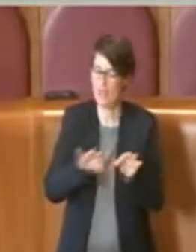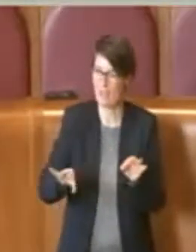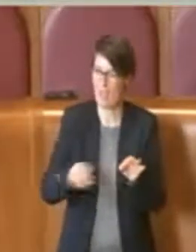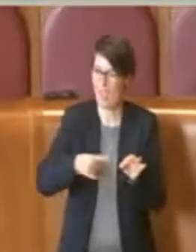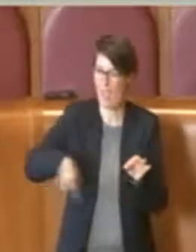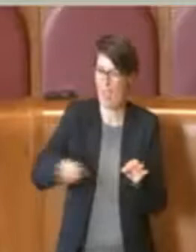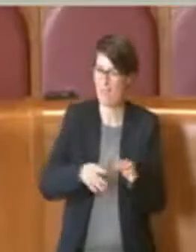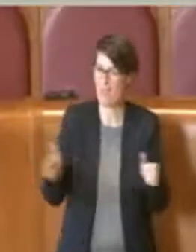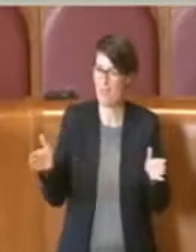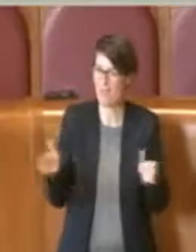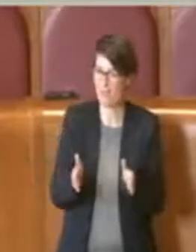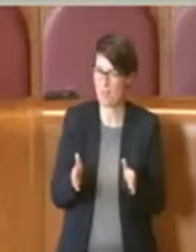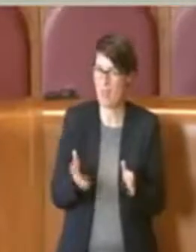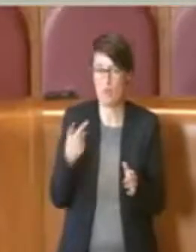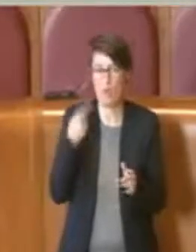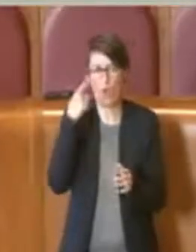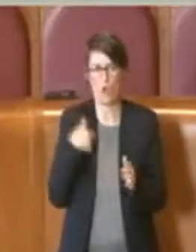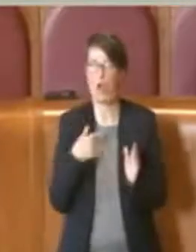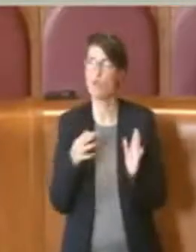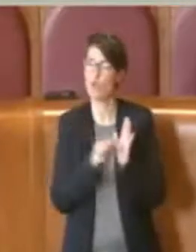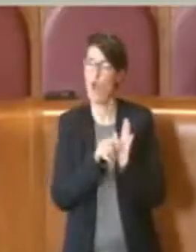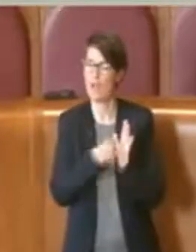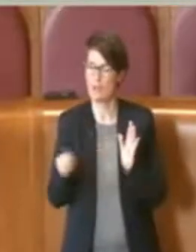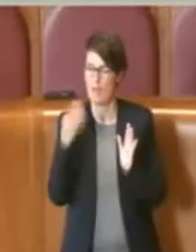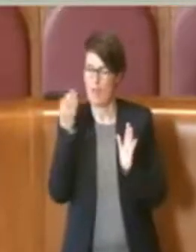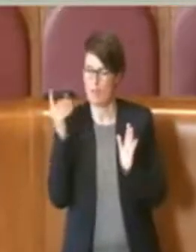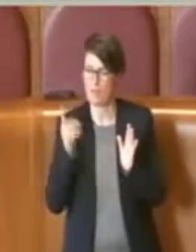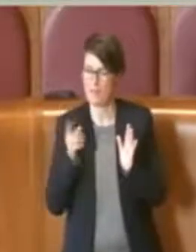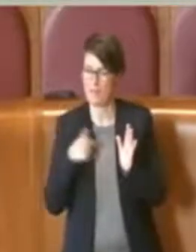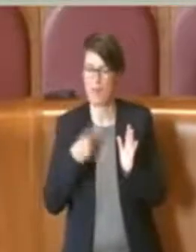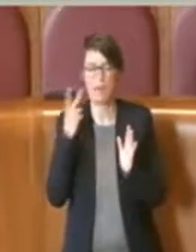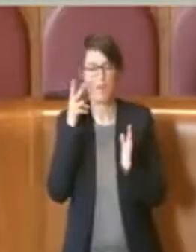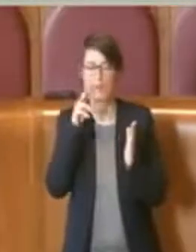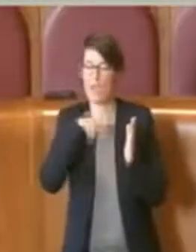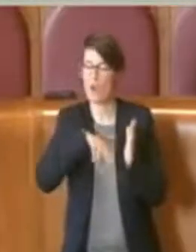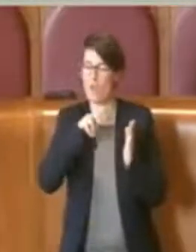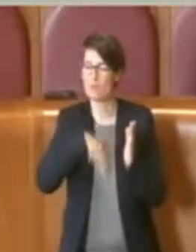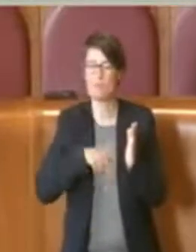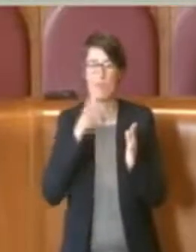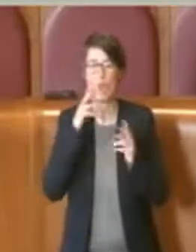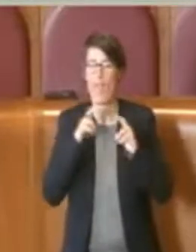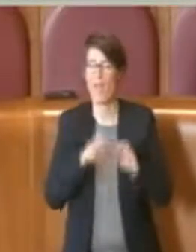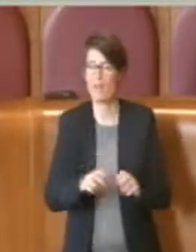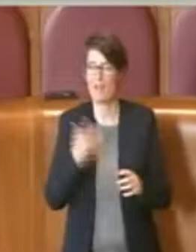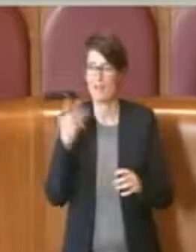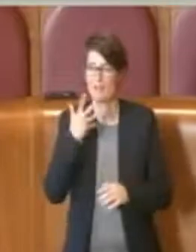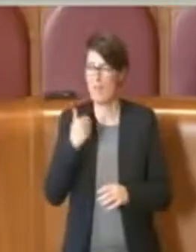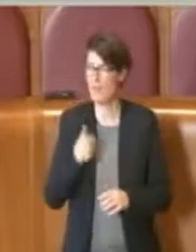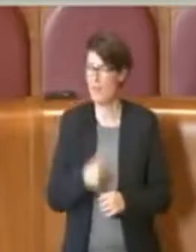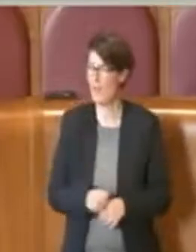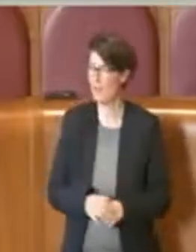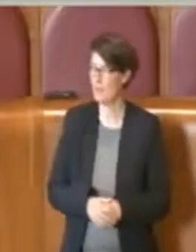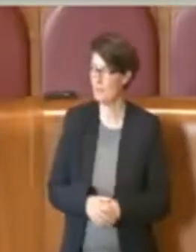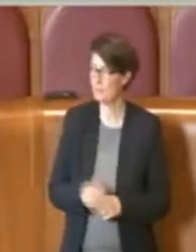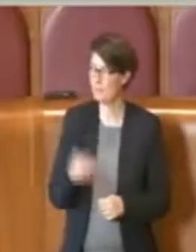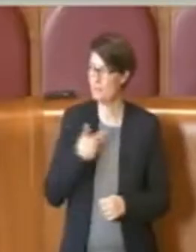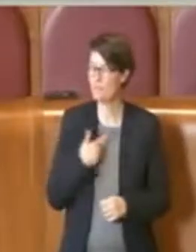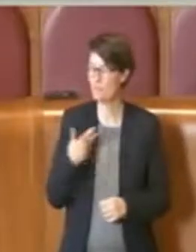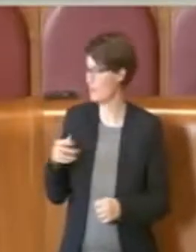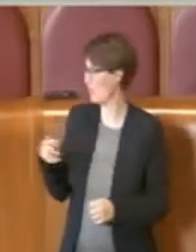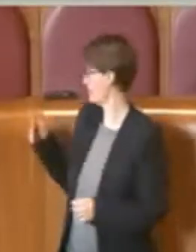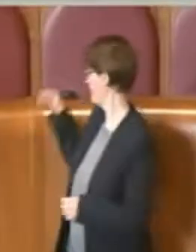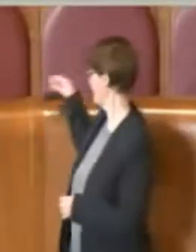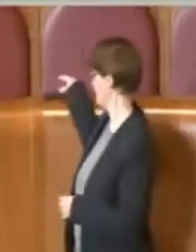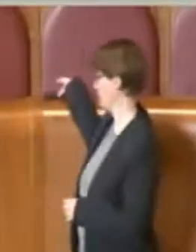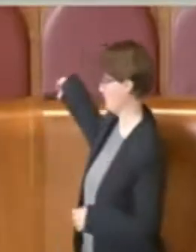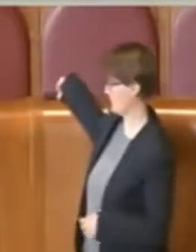riferimento, ma hanno completamente sbagliato l'analisi. Devo dire che ce ne sono stati diversi dei errori, di cose sbagliate